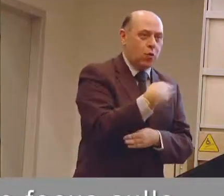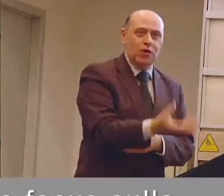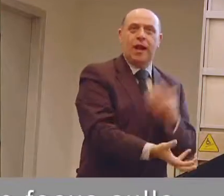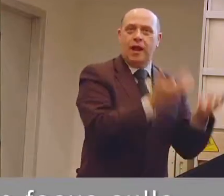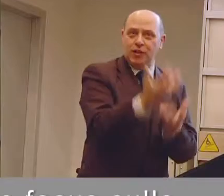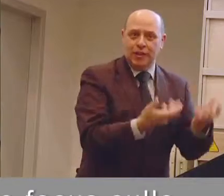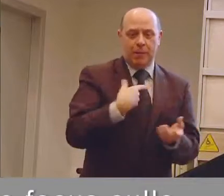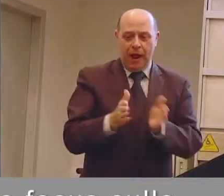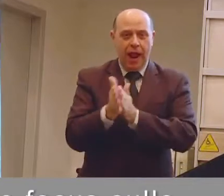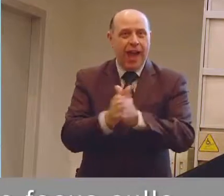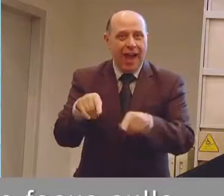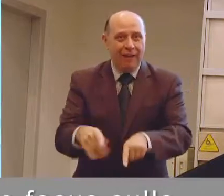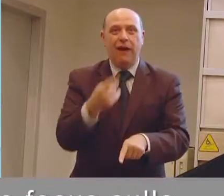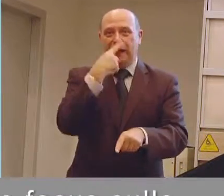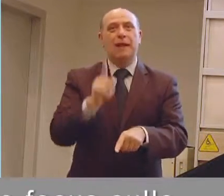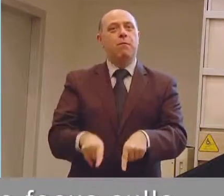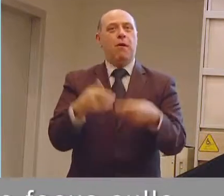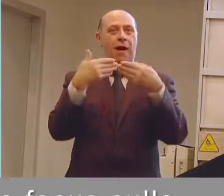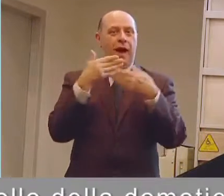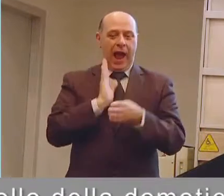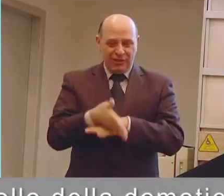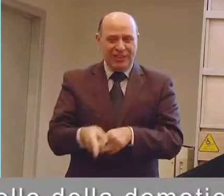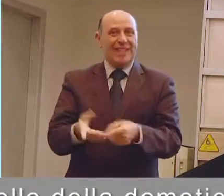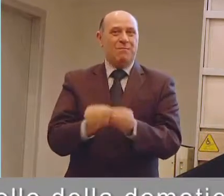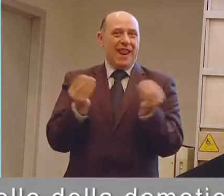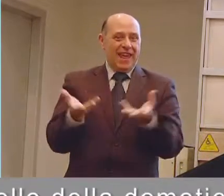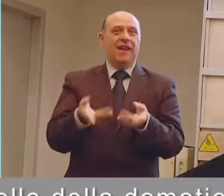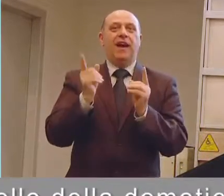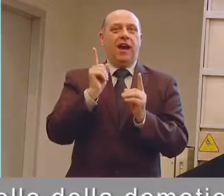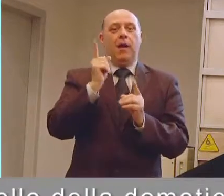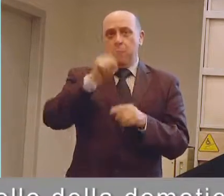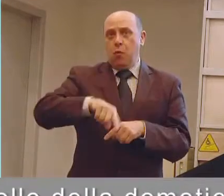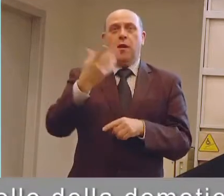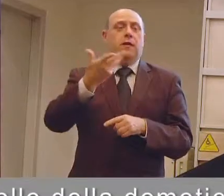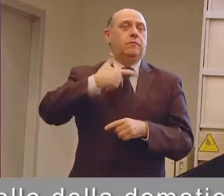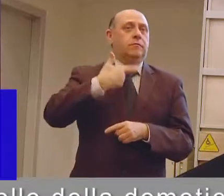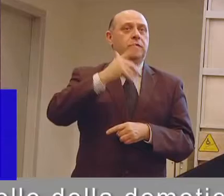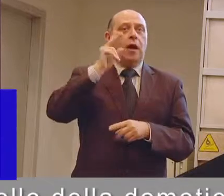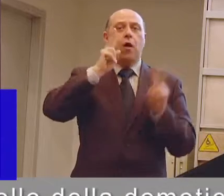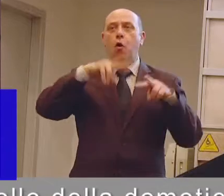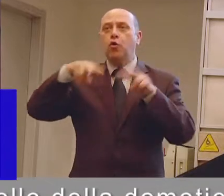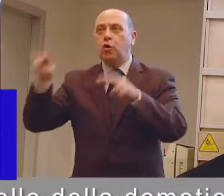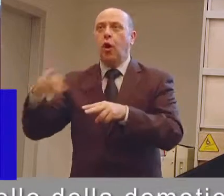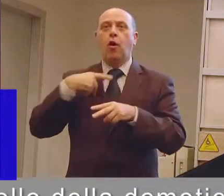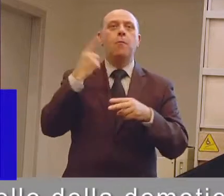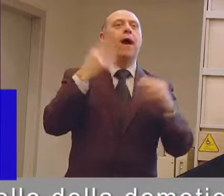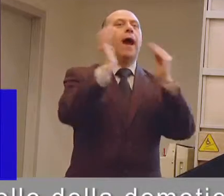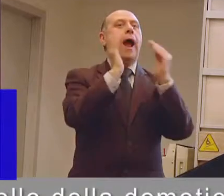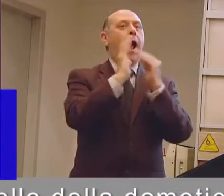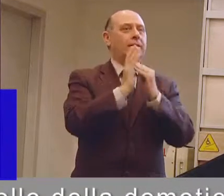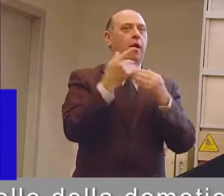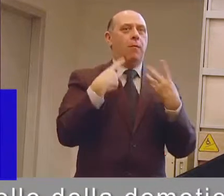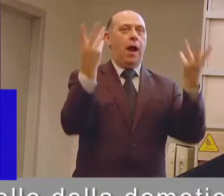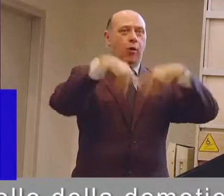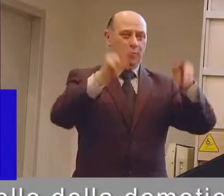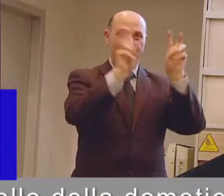'arredo accessibile è un aspetto a cui io tengo molto e in particolar modo anche poi il controllo della dolmotica quindi il controllo